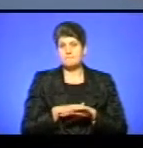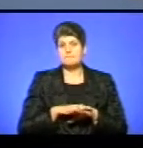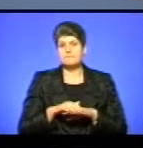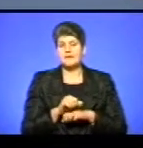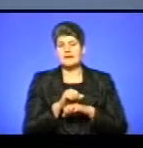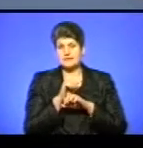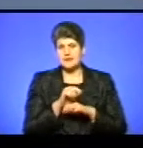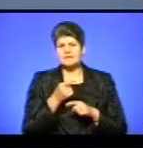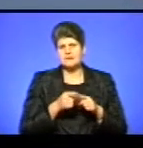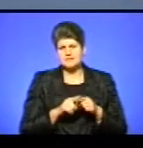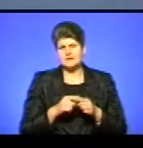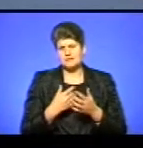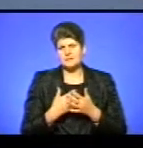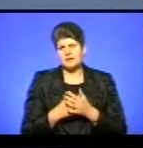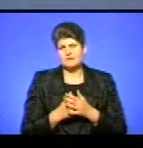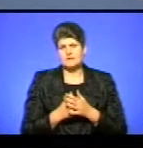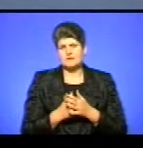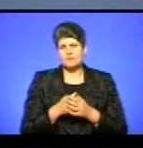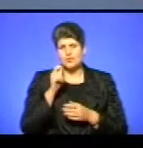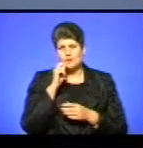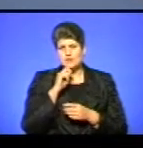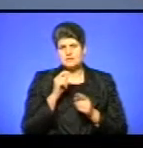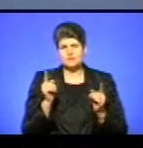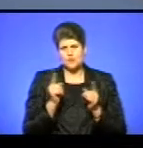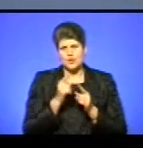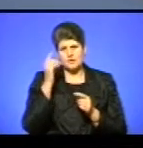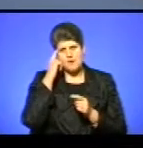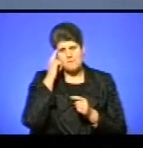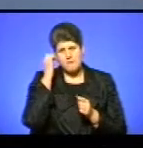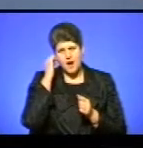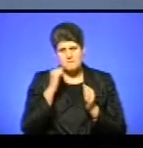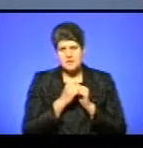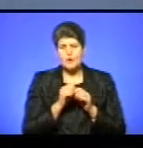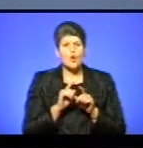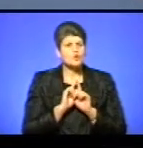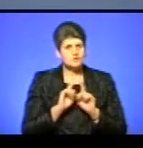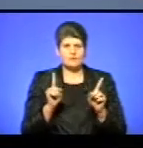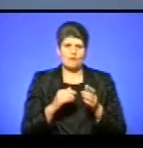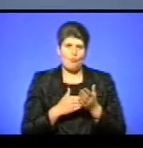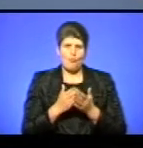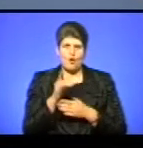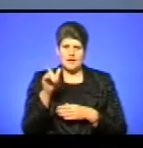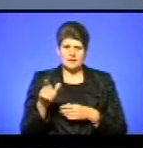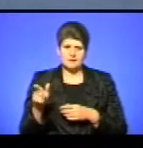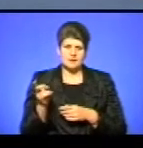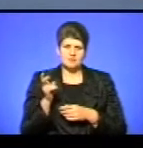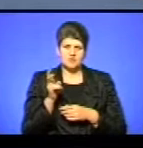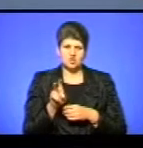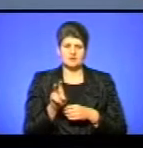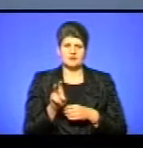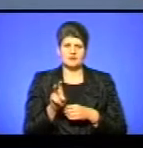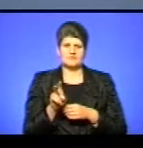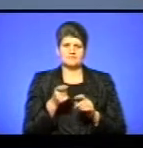мені здається, що це вже в українці нато коротка пам'ять. І особливо в політиків, які прийшли на фоні Революції